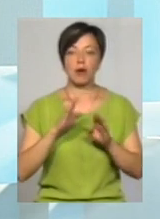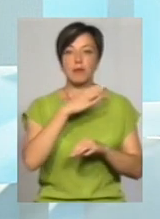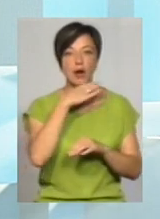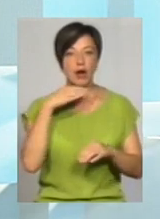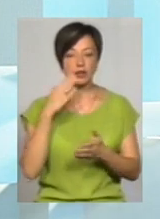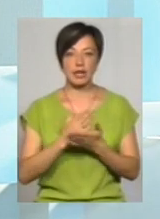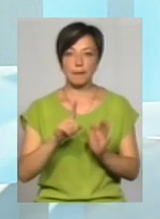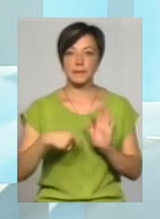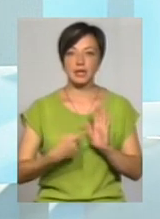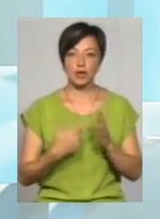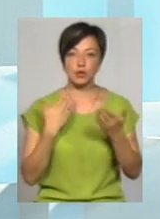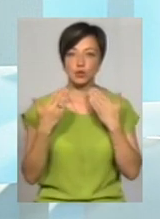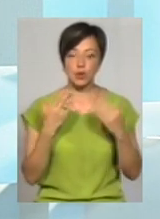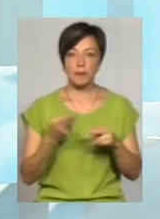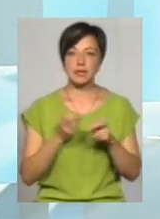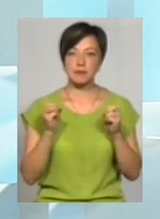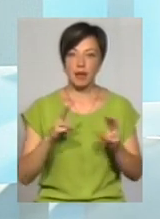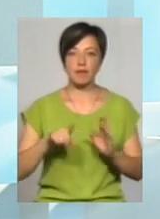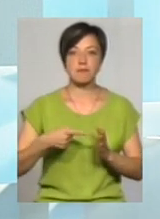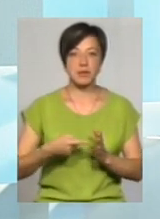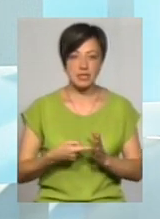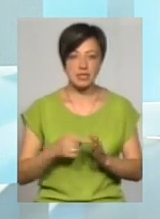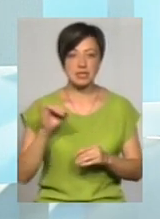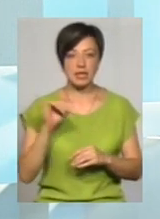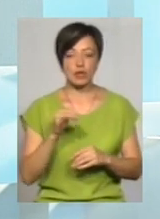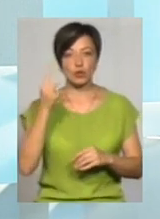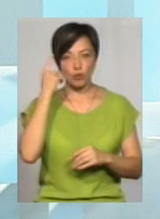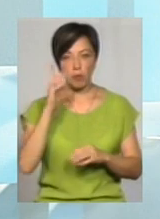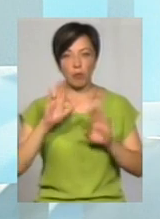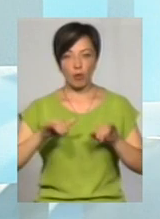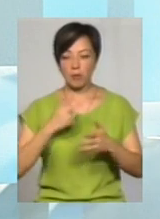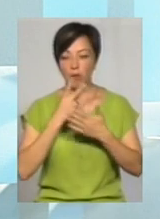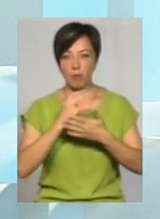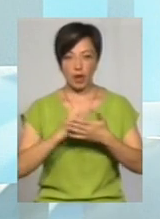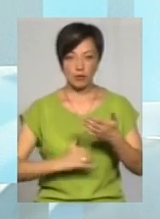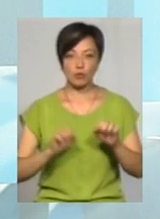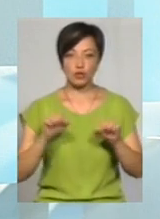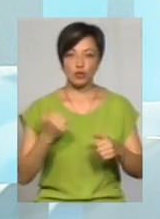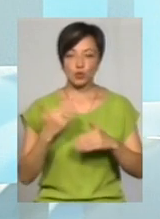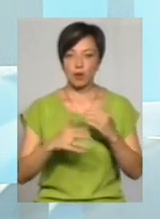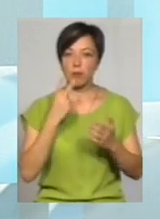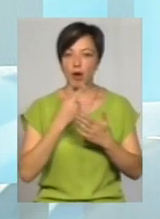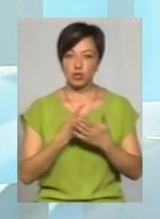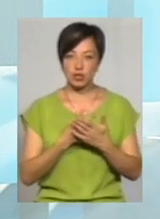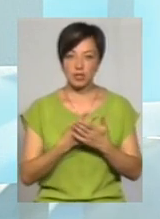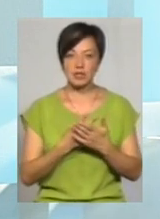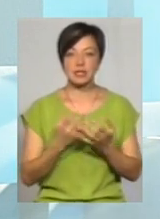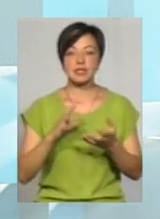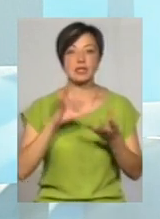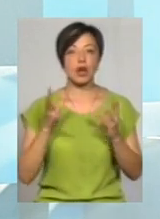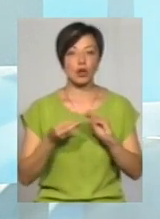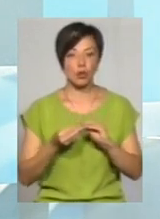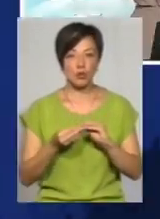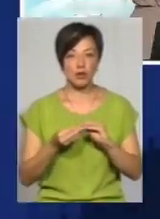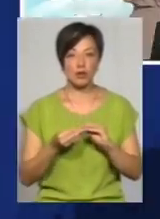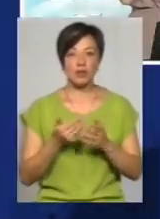багато є питань, які стосуються безпеки в місті, і я думаю, ви їх потім побачите, а можливо вже бачили. А загалом